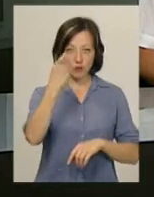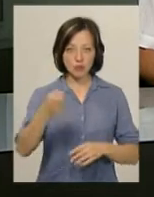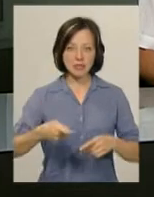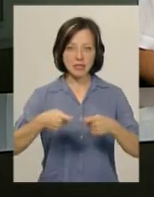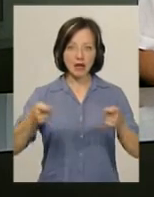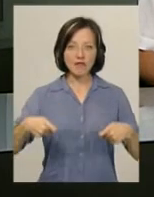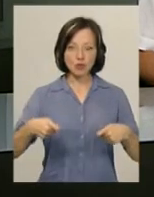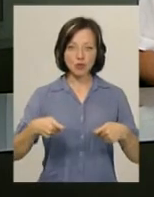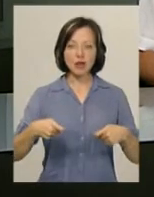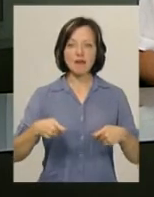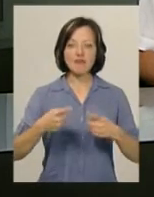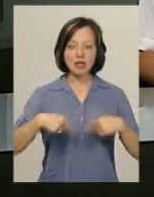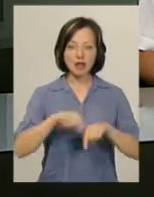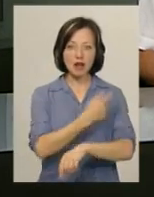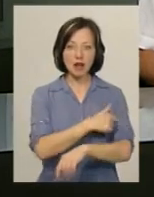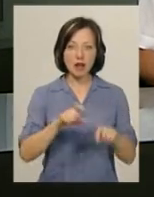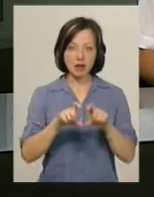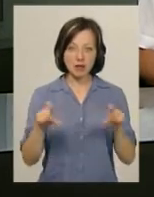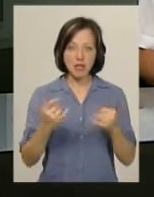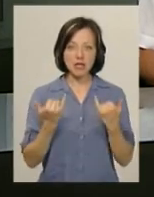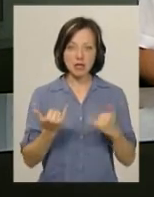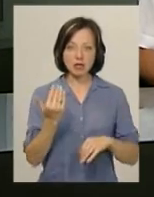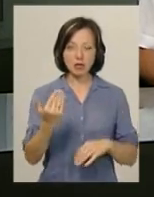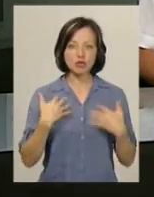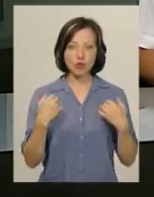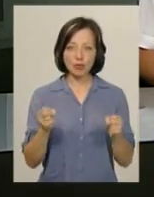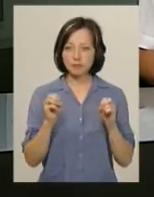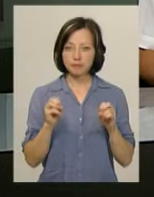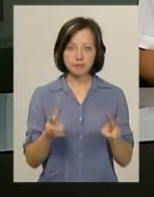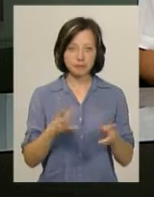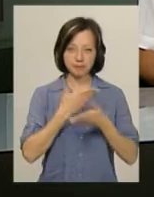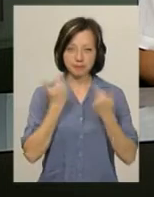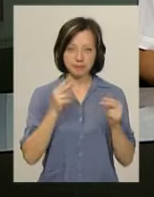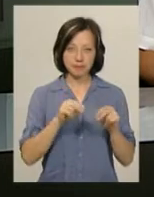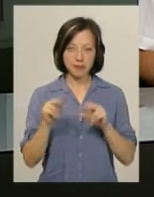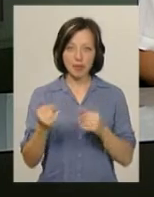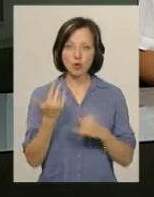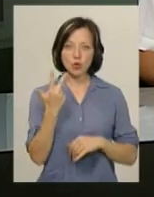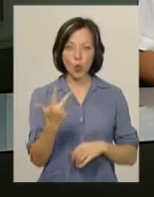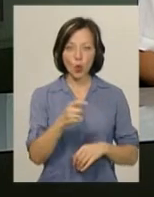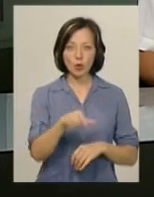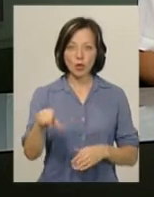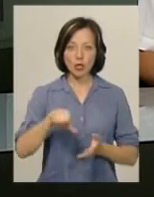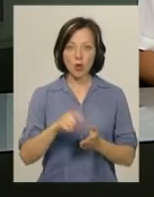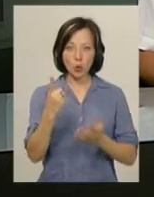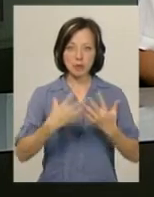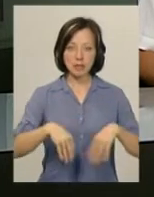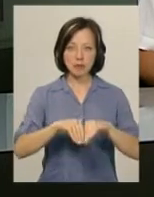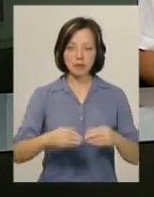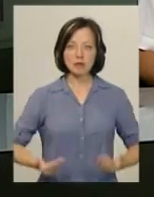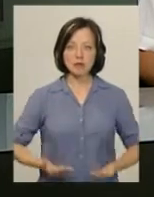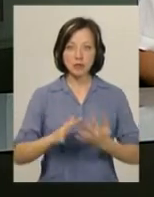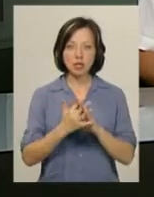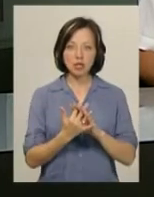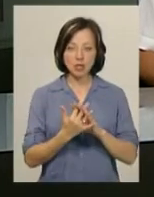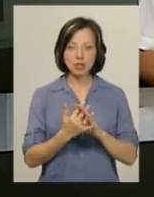завідувач відділенням лікарні Марія Равлюк. Нині їхньому здоров'ю нічого не загрожує. Нагадаємо, трьох людей, членів однієї родини, що мешкає в